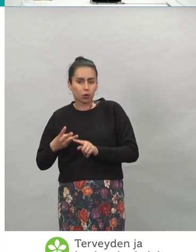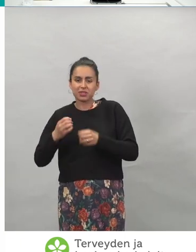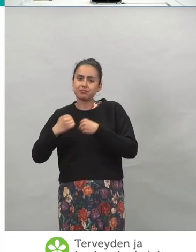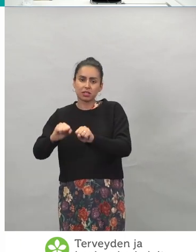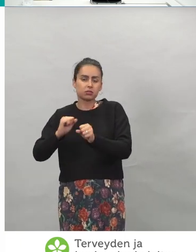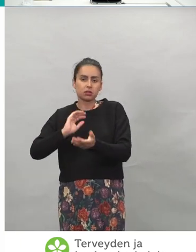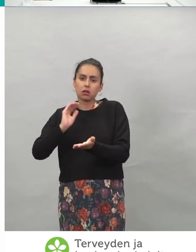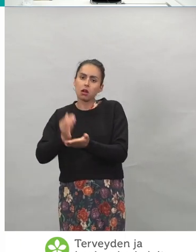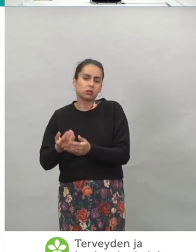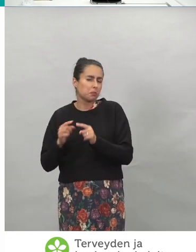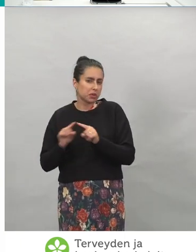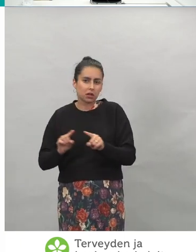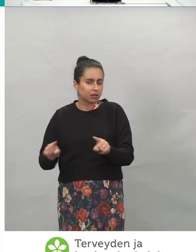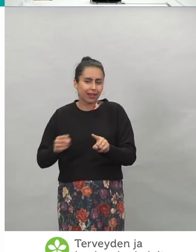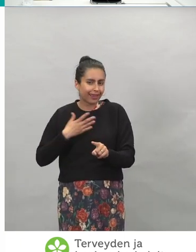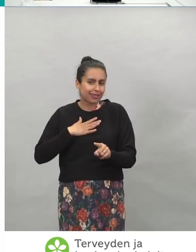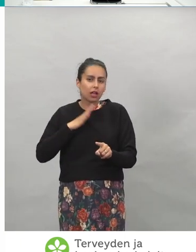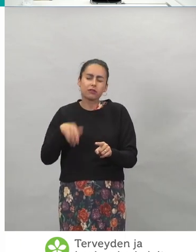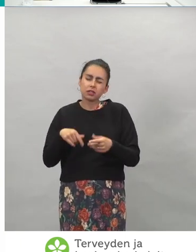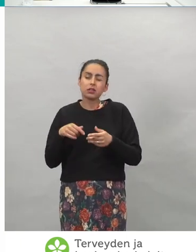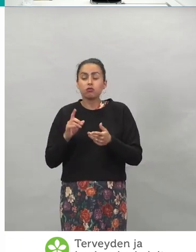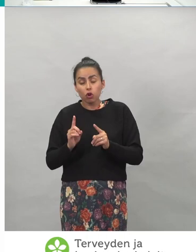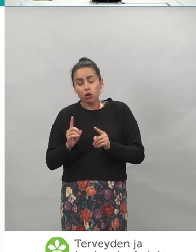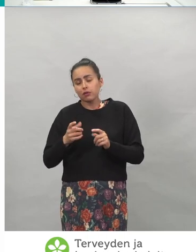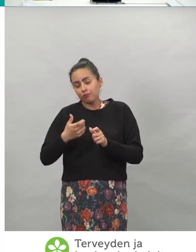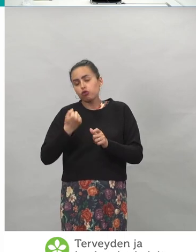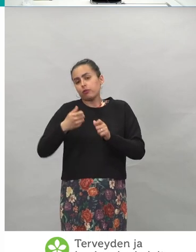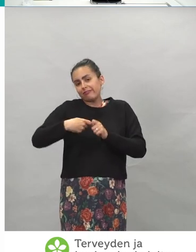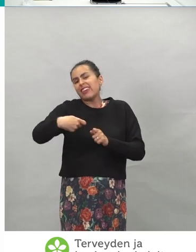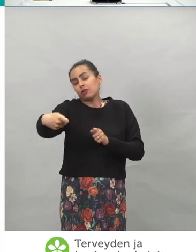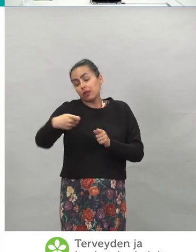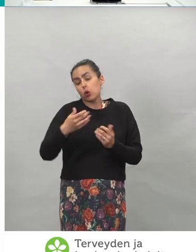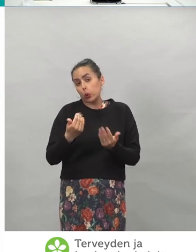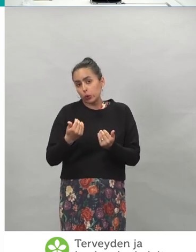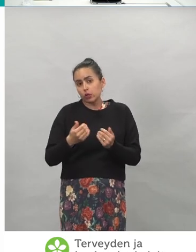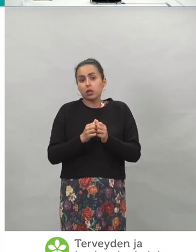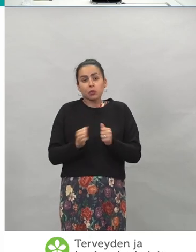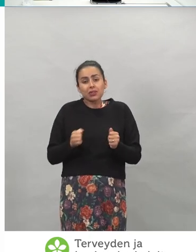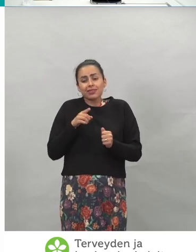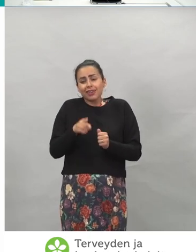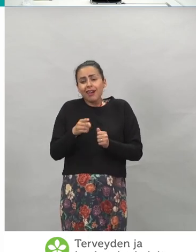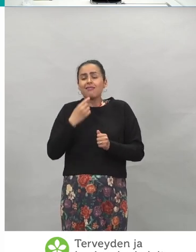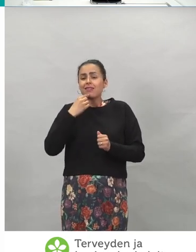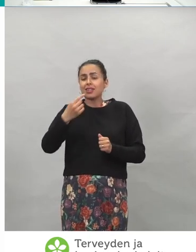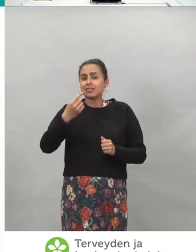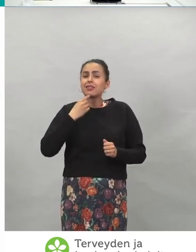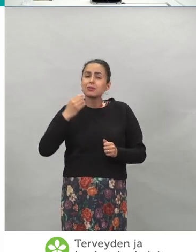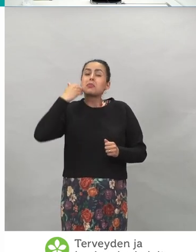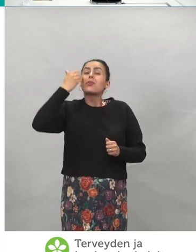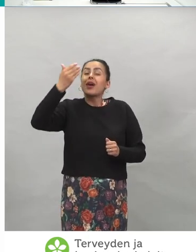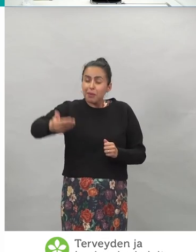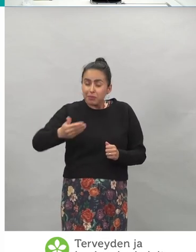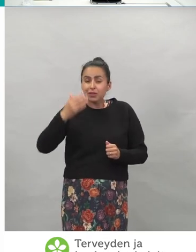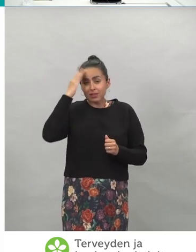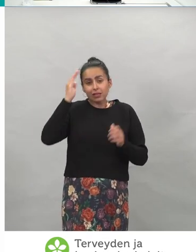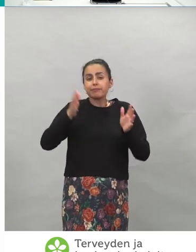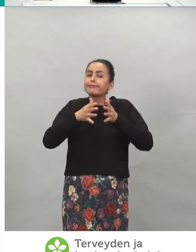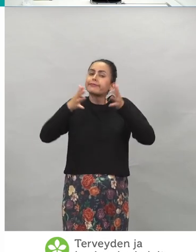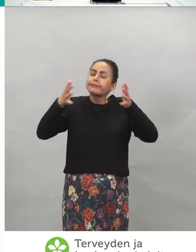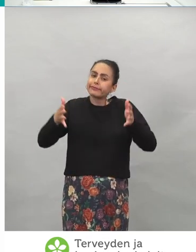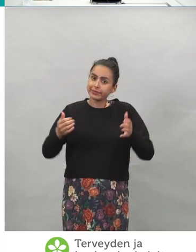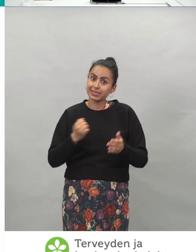kauhean pian, vaan voidaan odottaa. Mutta tähän meille tulee vastauksia, kun tieto lisääntyy.